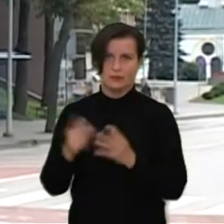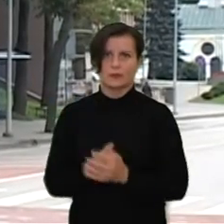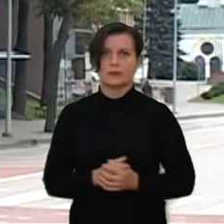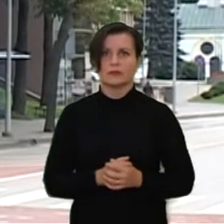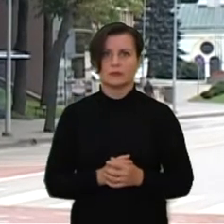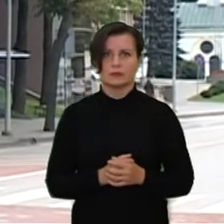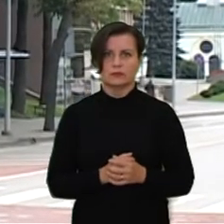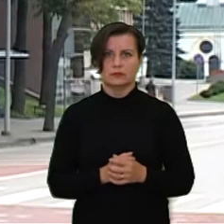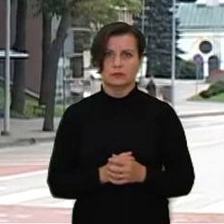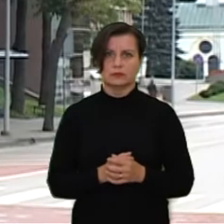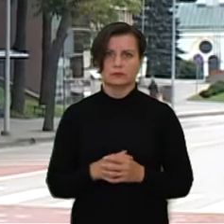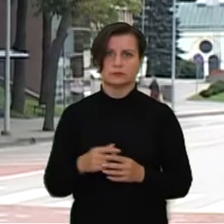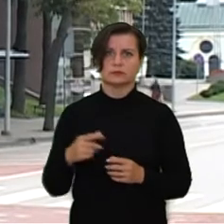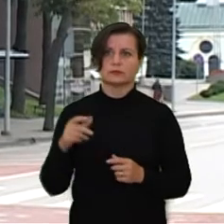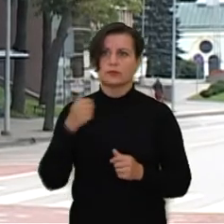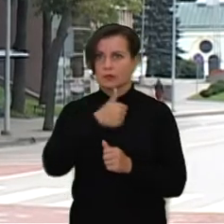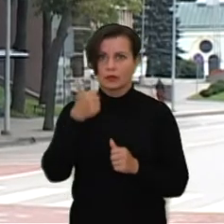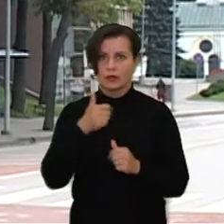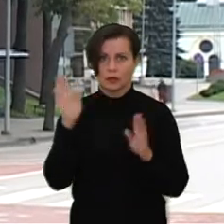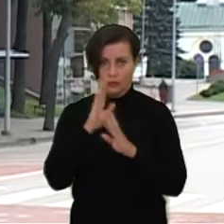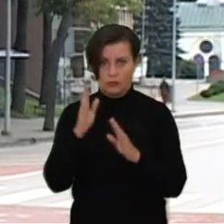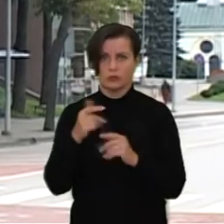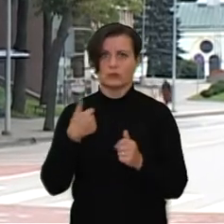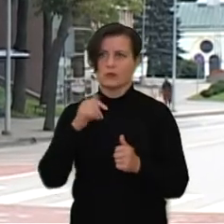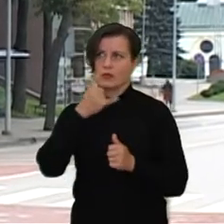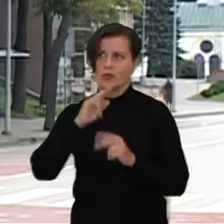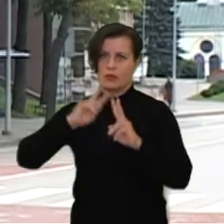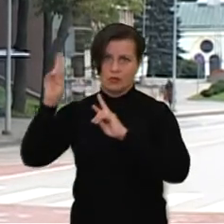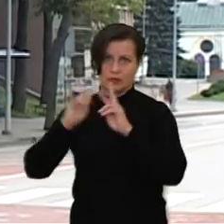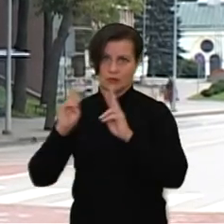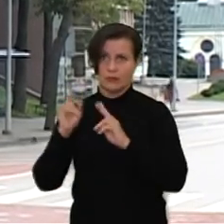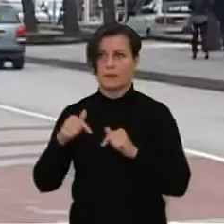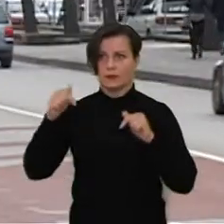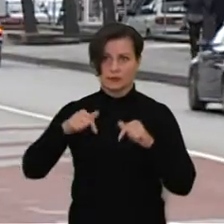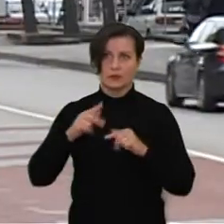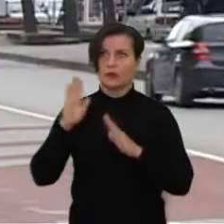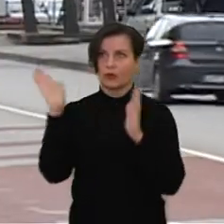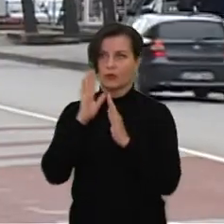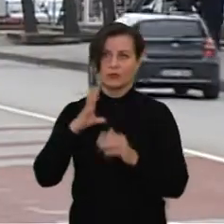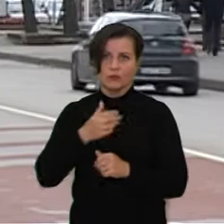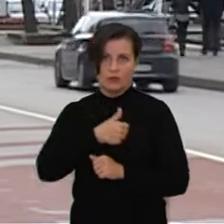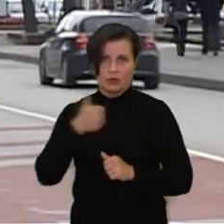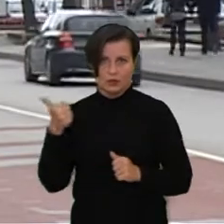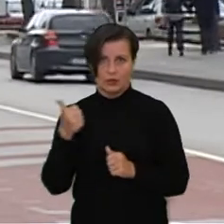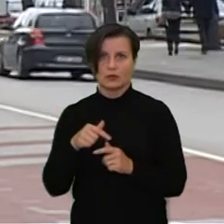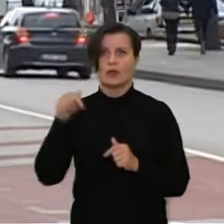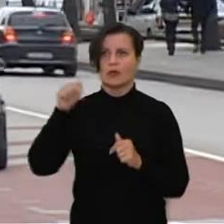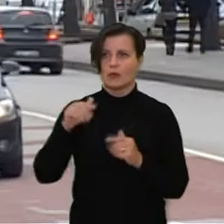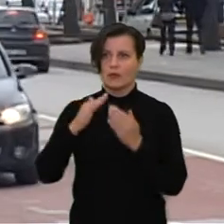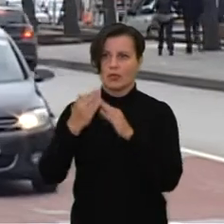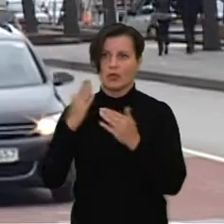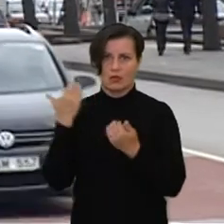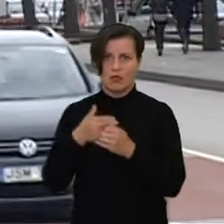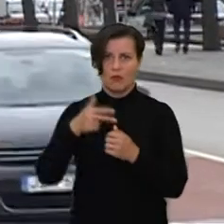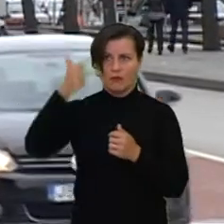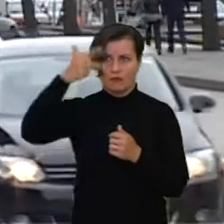geresnių metų tuos darbus daryti, ir šiandien galiu pasakyti oro sąlygos leido, tai, kadangi mieste veikia jau